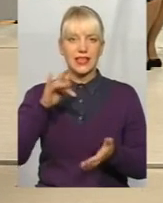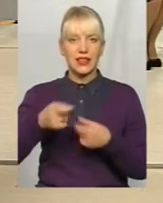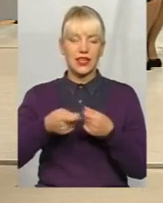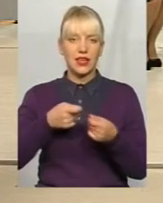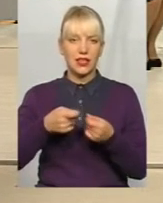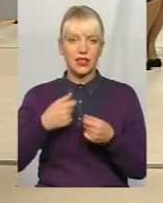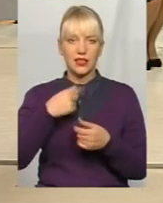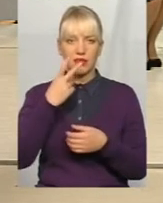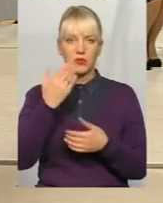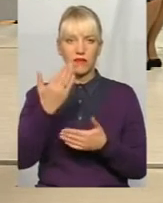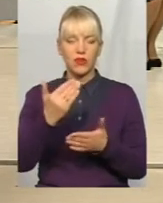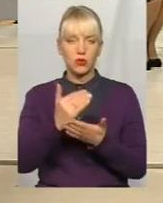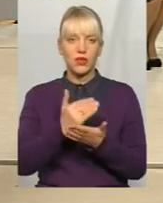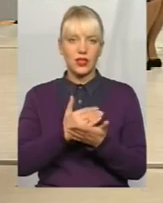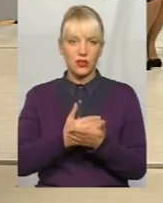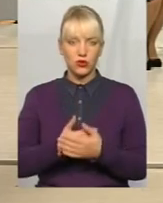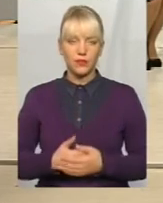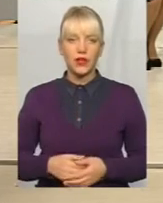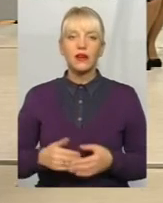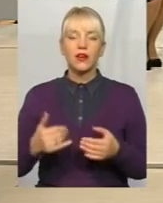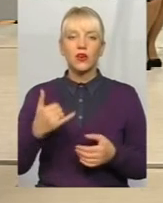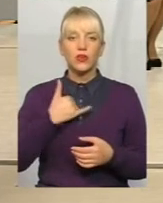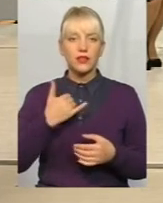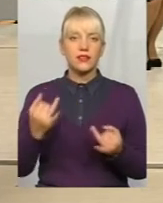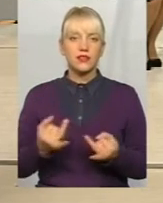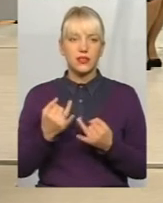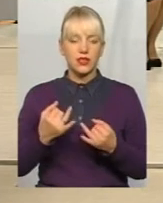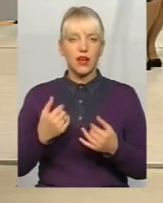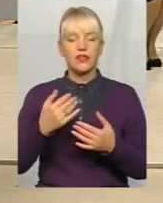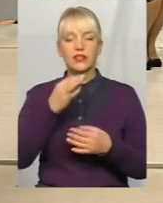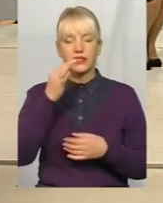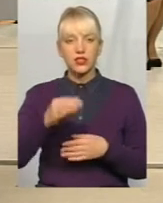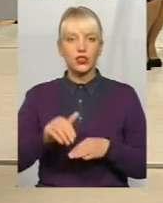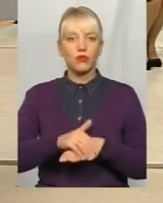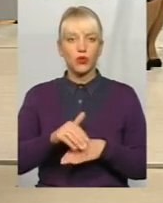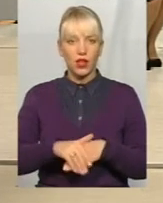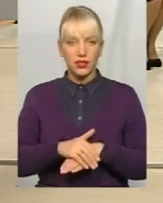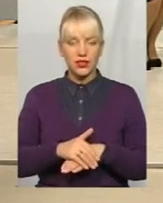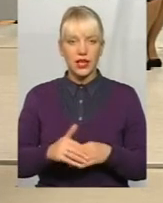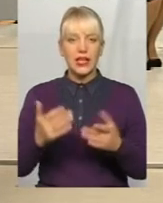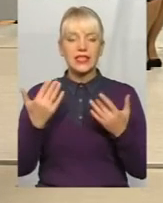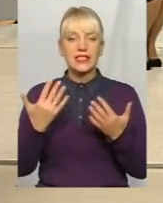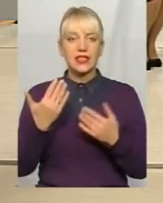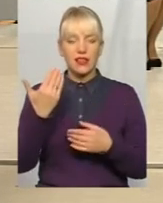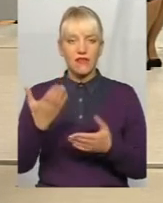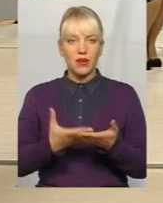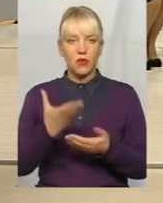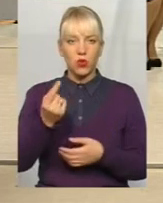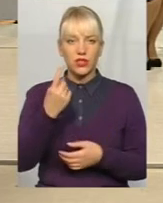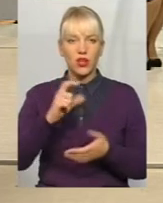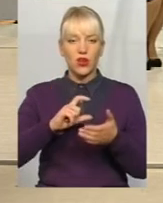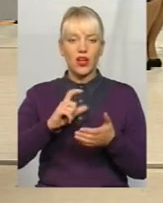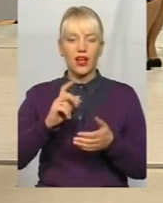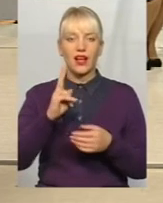Дивіться вашу передачу. Дякую. Нас дуже цікавить, скажіть, будь ласка, скільки ви плотите за квадратний